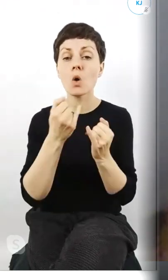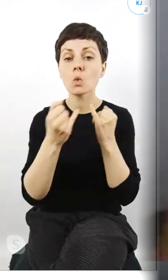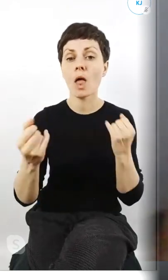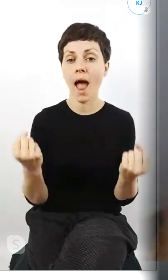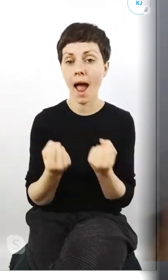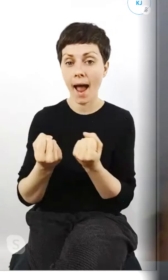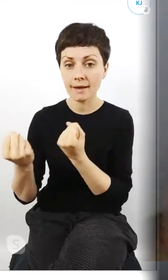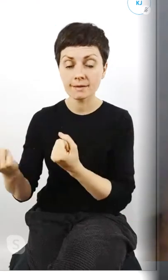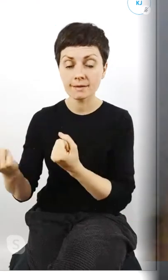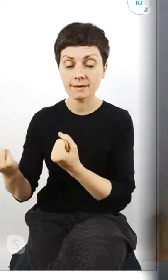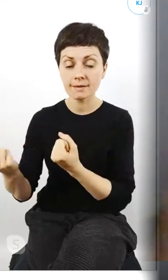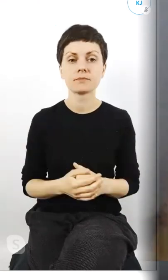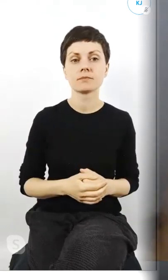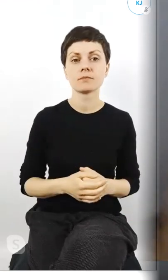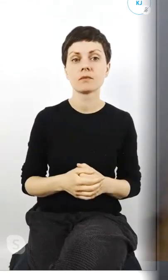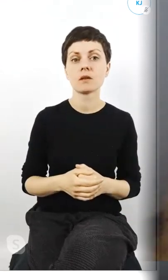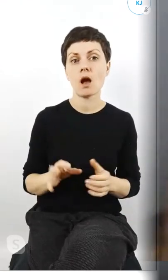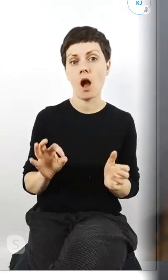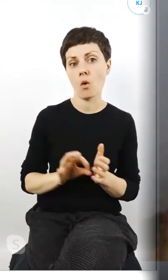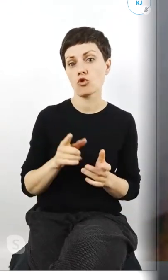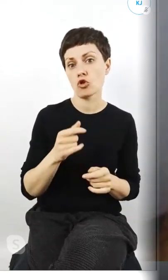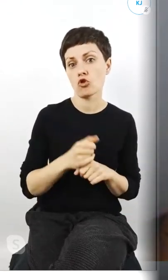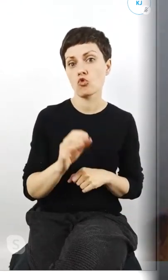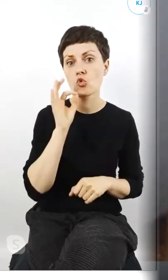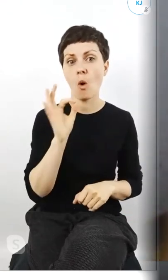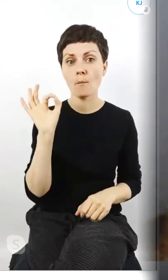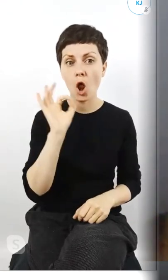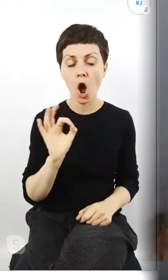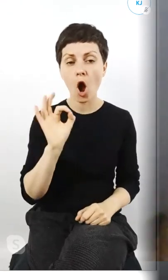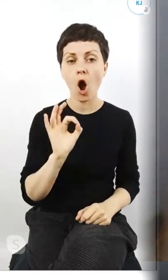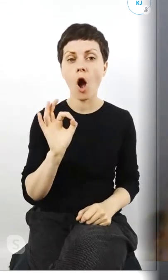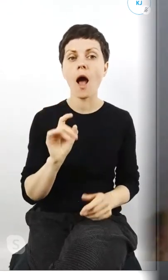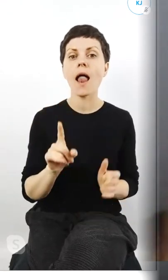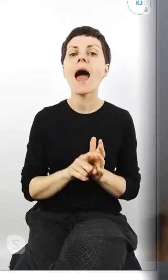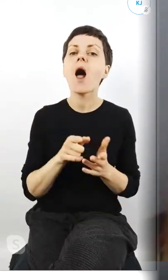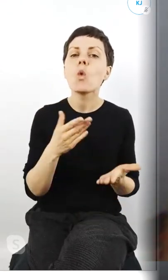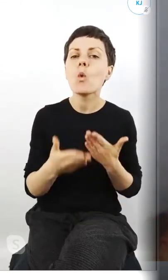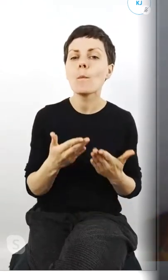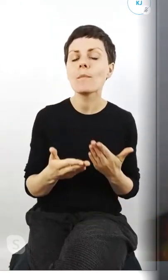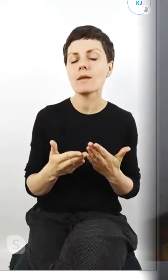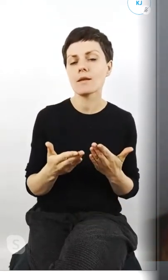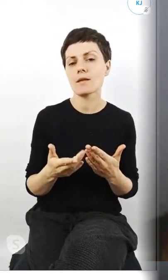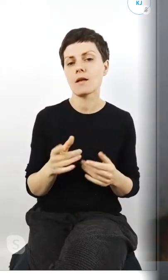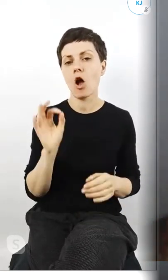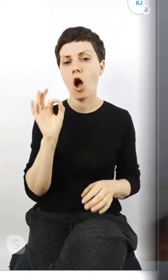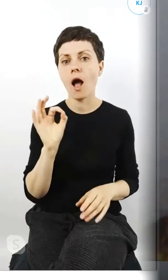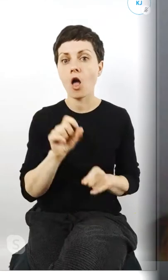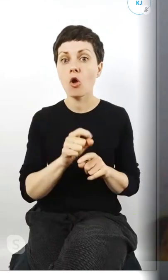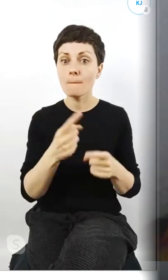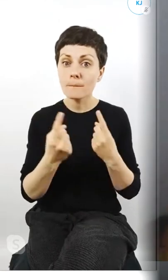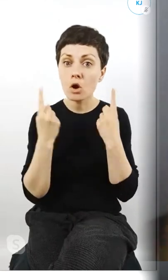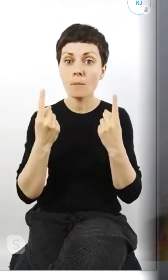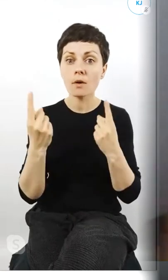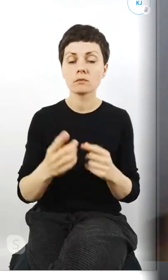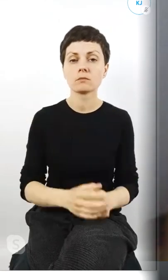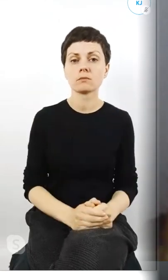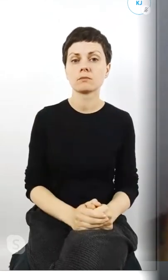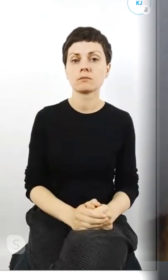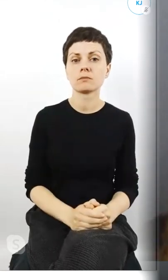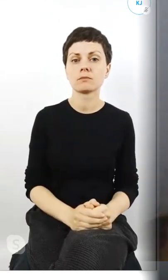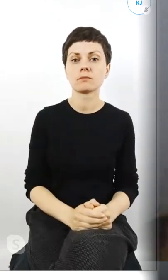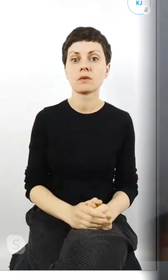i że jest to dla nas dobra okazja dla Lublina że tak powiem do promocji a im więcej